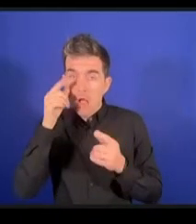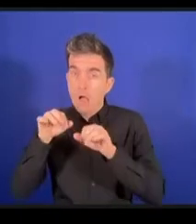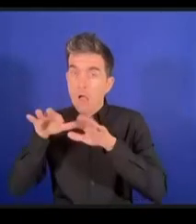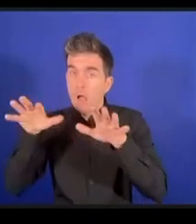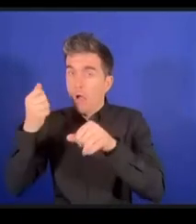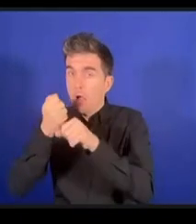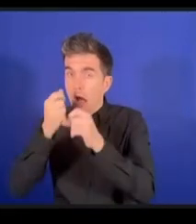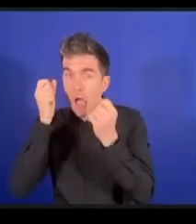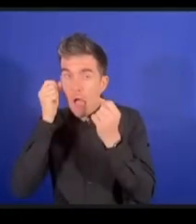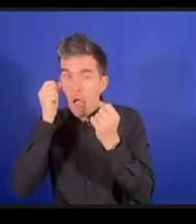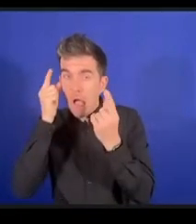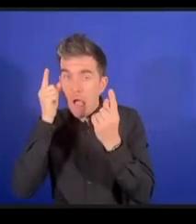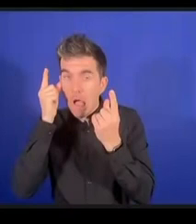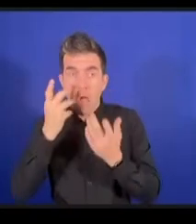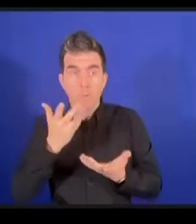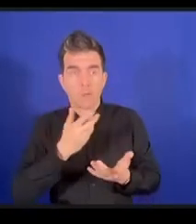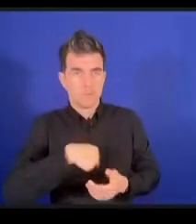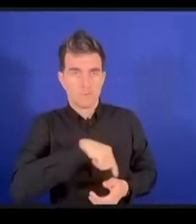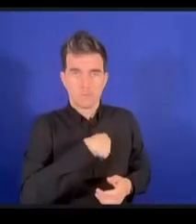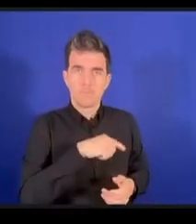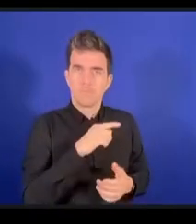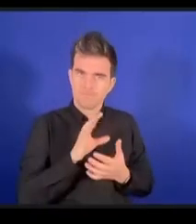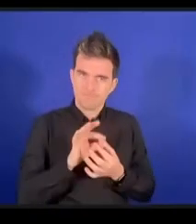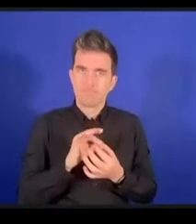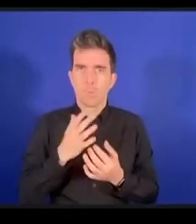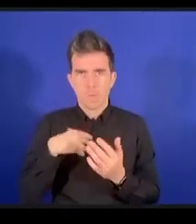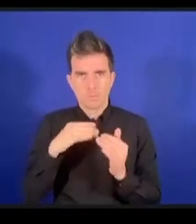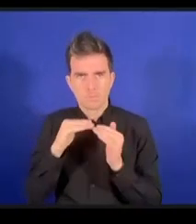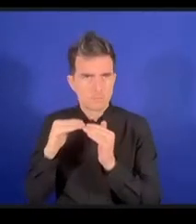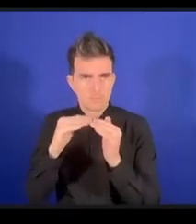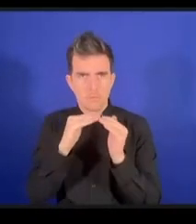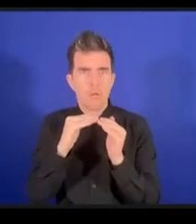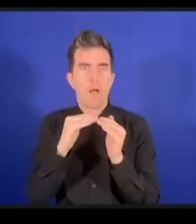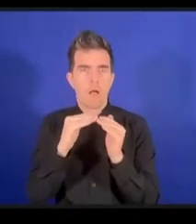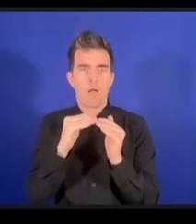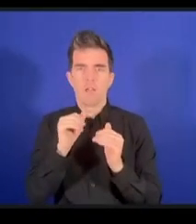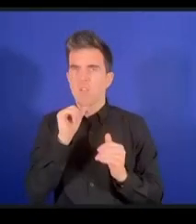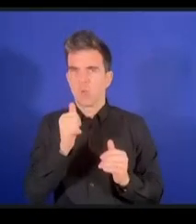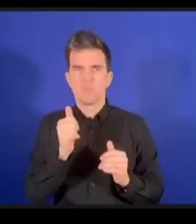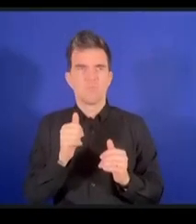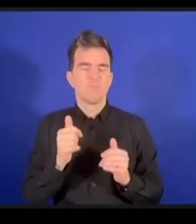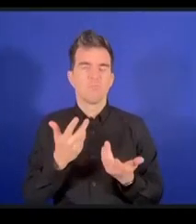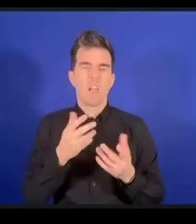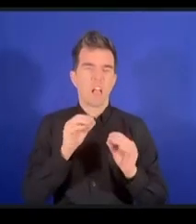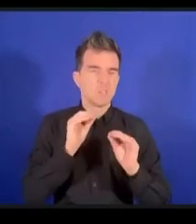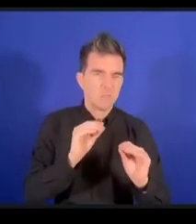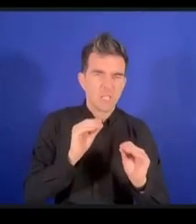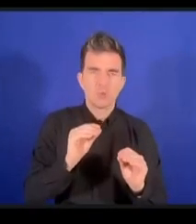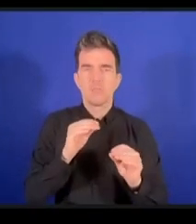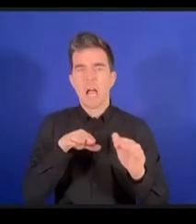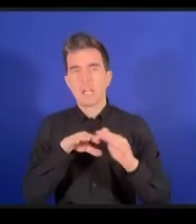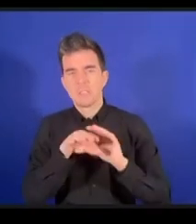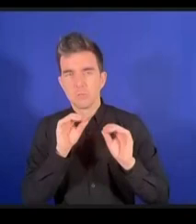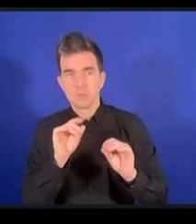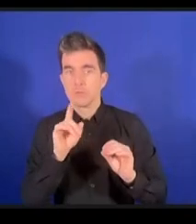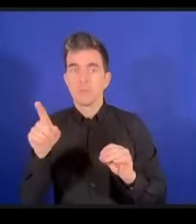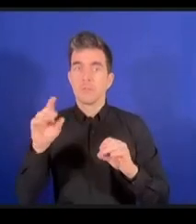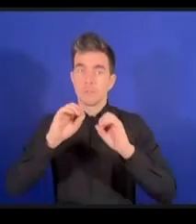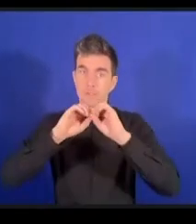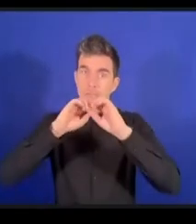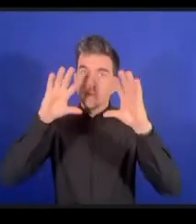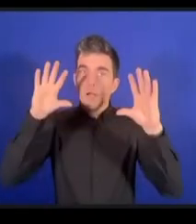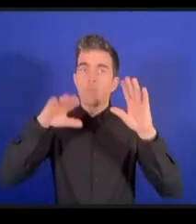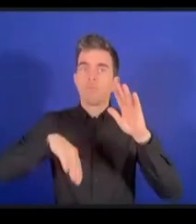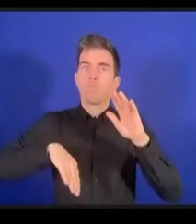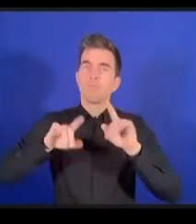et c'est une question d'éducation d'accès à l'éducation si on voit le tableau plus largement cela devient très